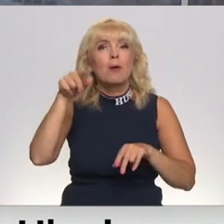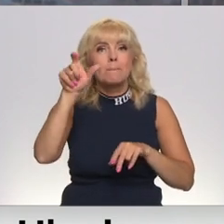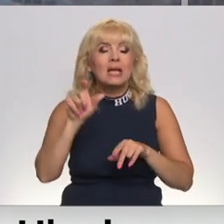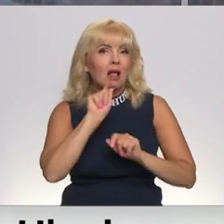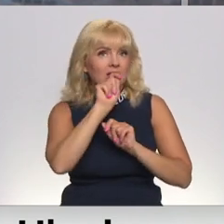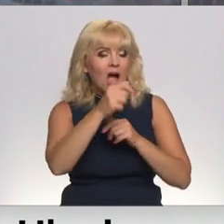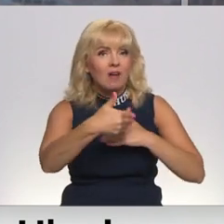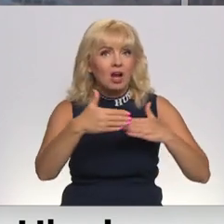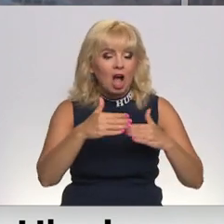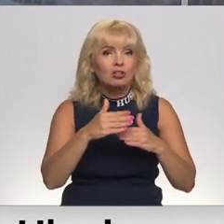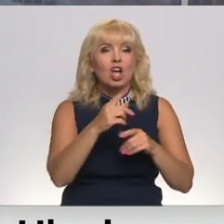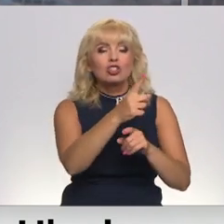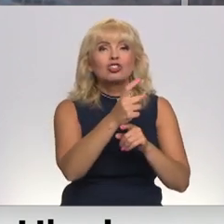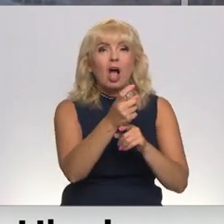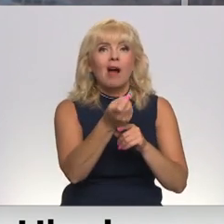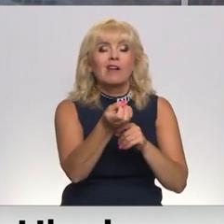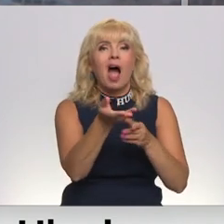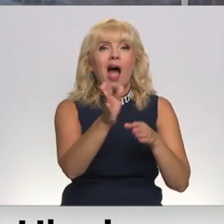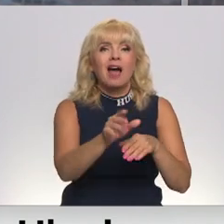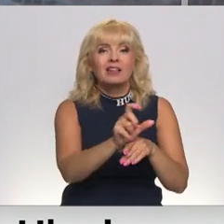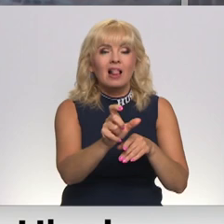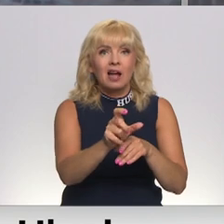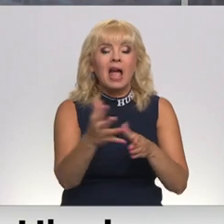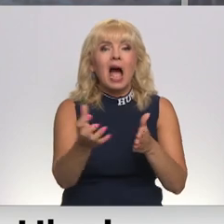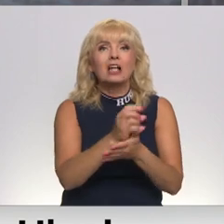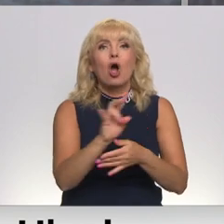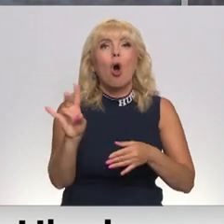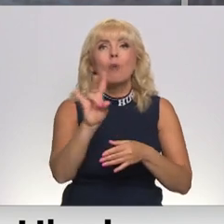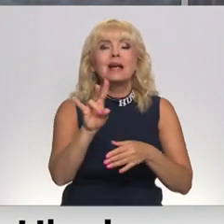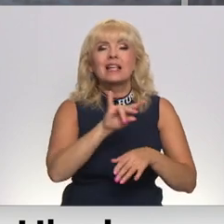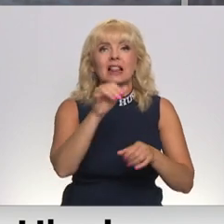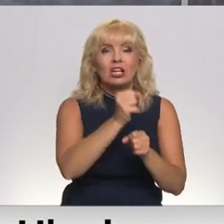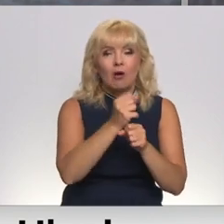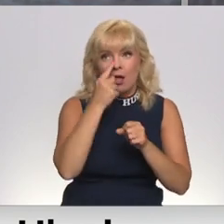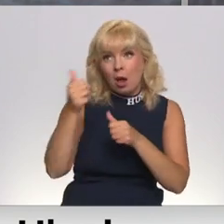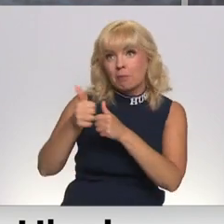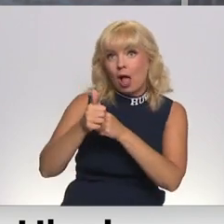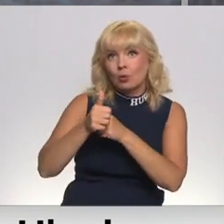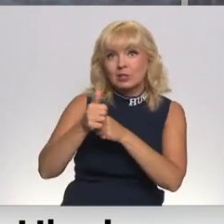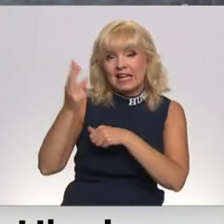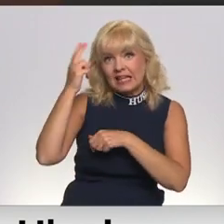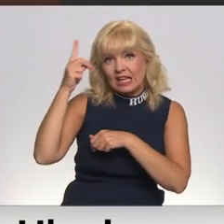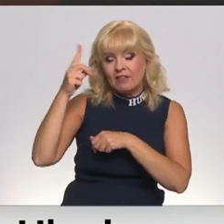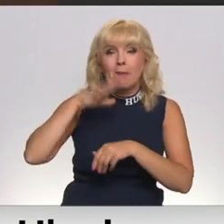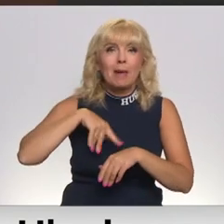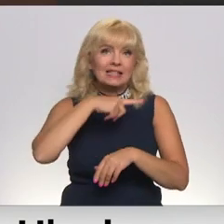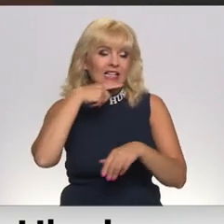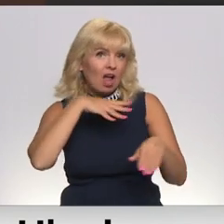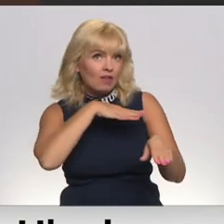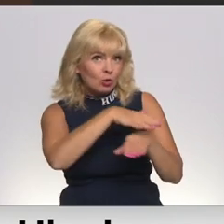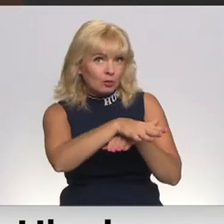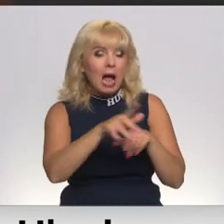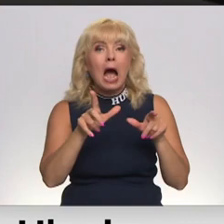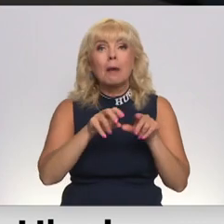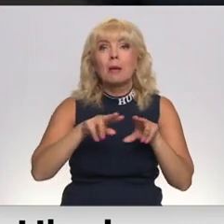dāvātu kastiers šāviņu atliekām, kas atrastas hostameļas lidostā netālu no Kīvas pēc Krievijas armijas uzbrukuma. Aprīlī Ukrainas